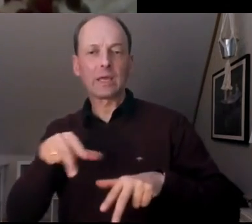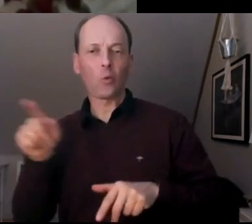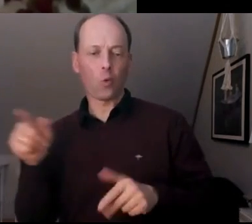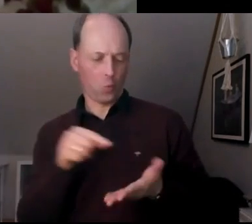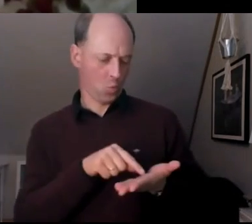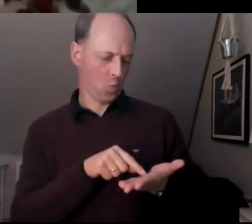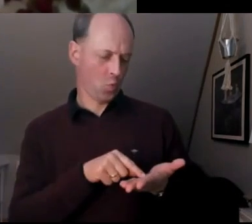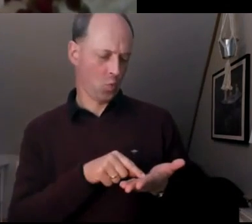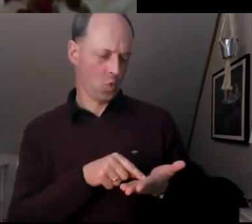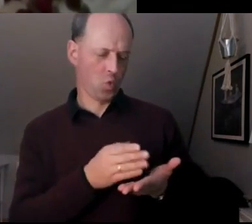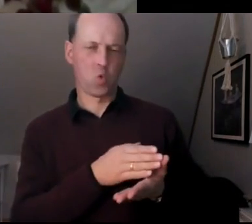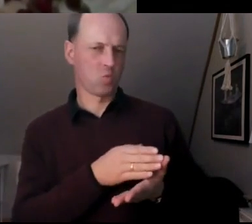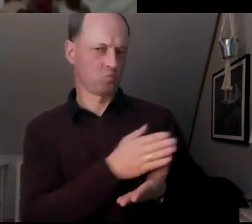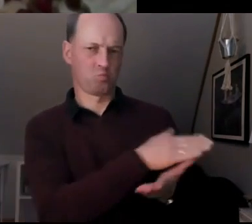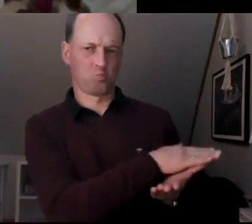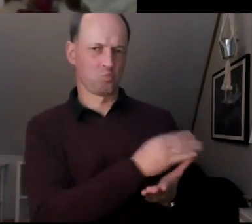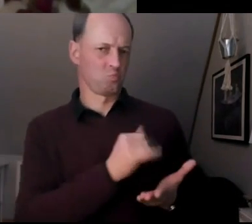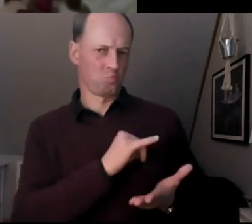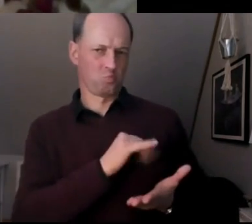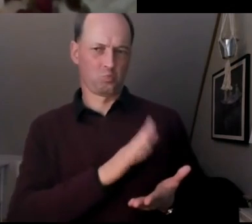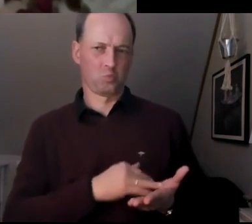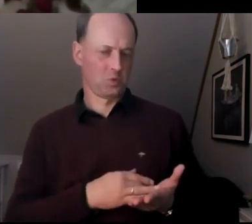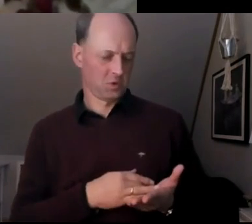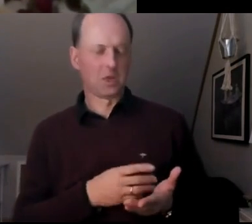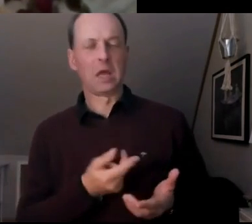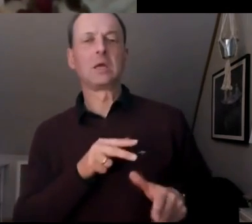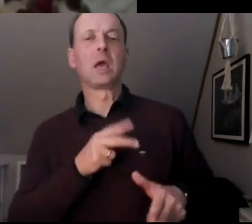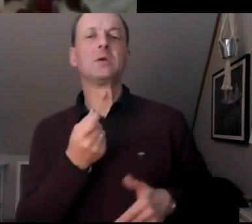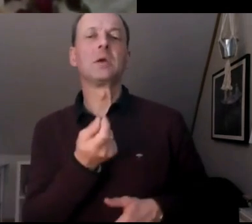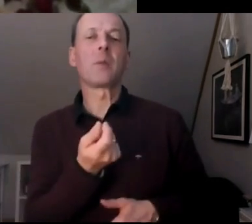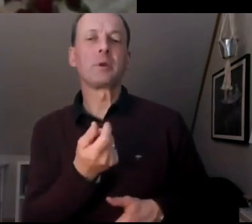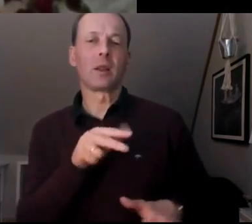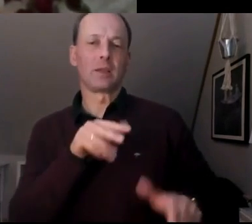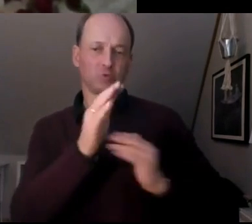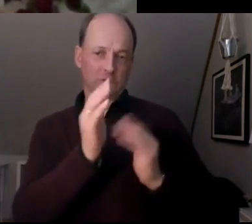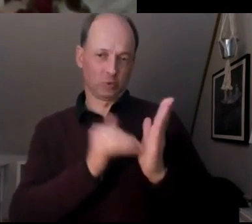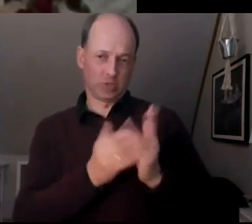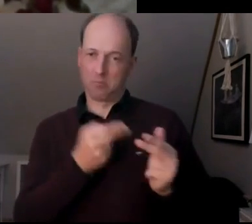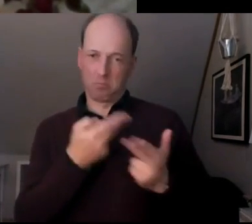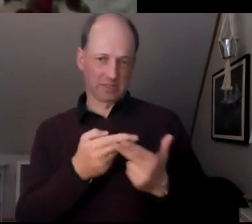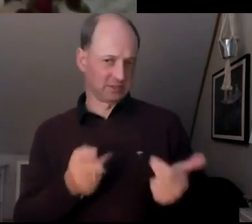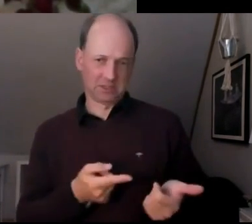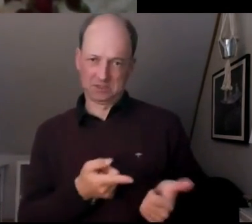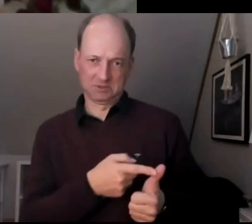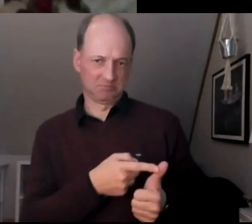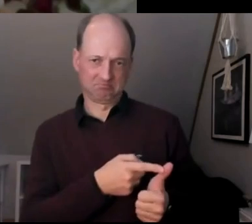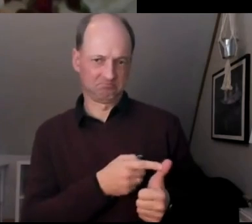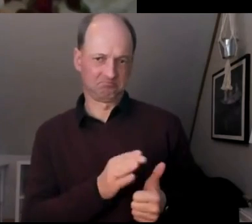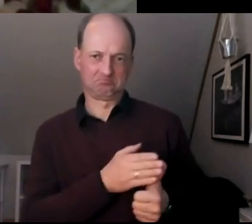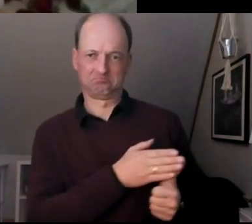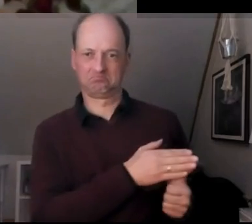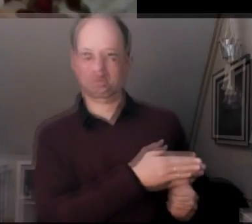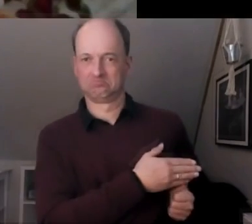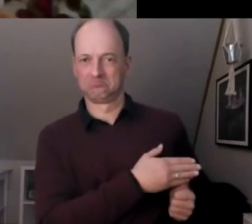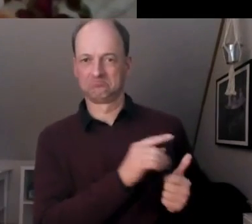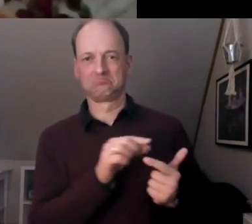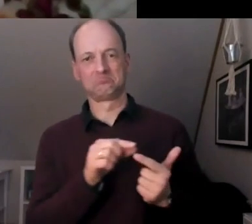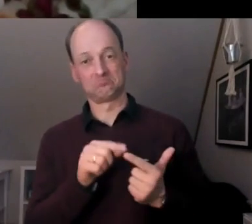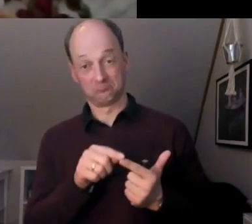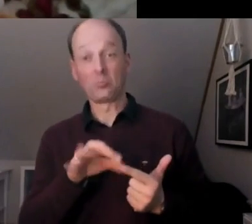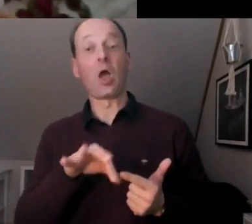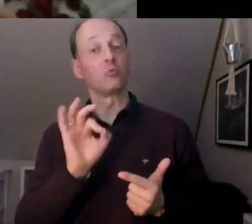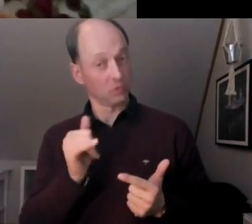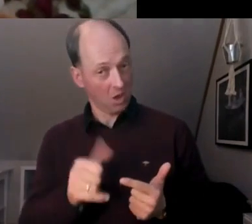nicht den Lobigen des kapitalistischen Systems entsprechen würden, dass die dann nicht aufgegriffen würden.